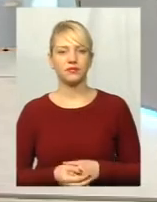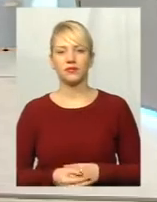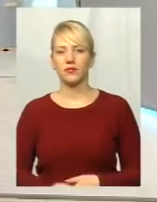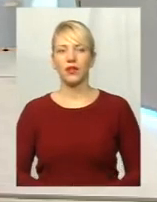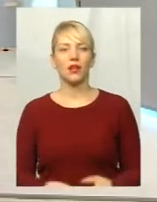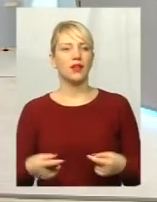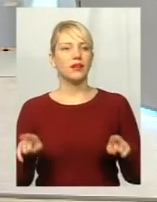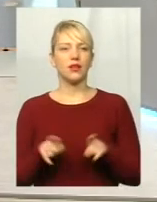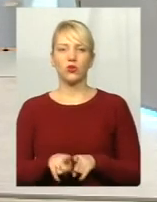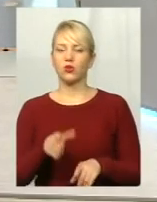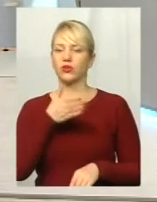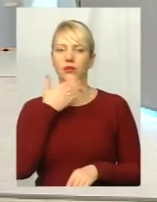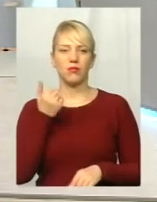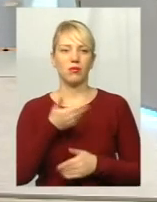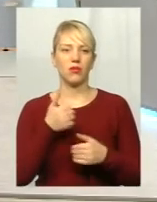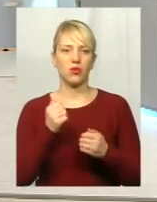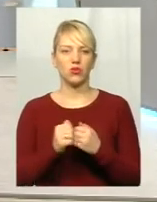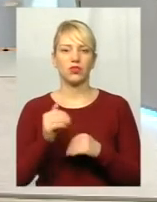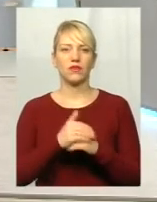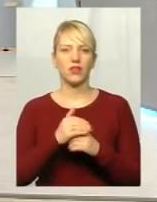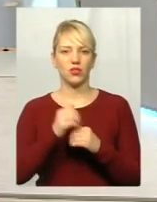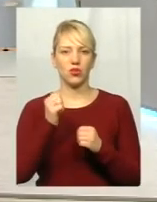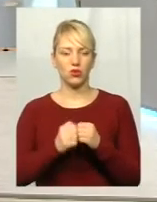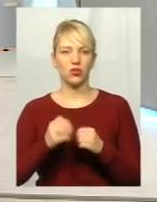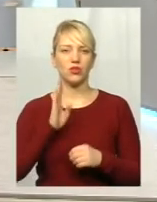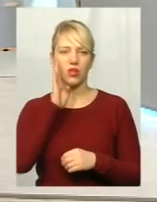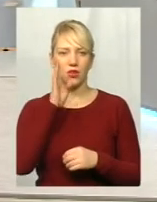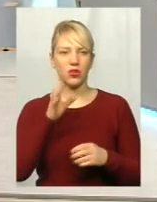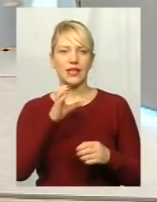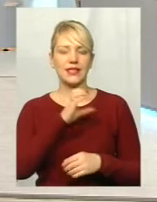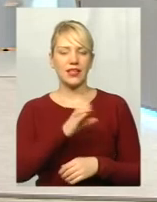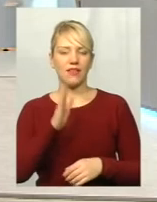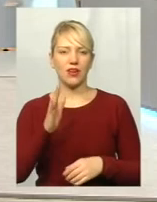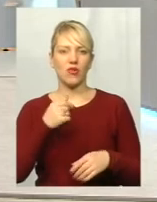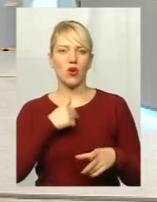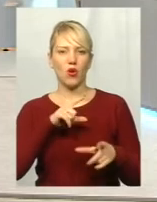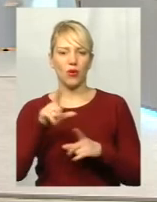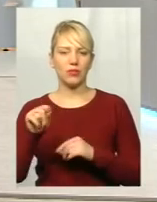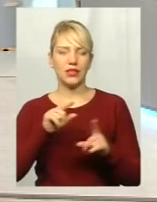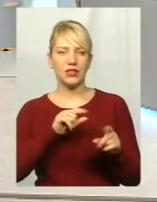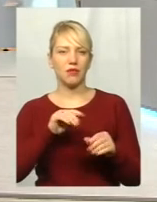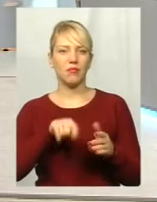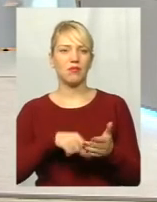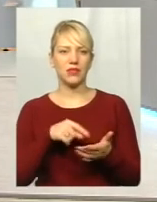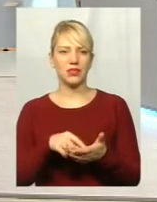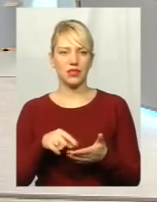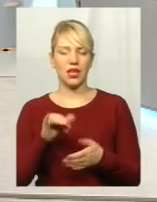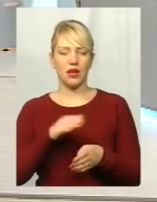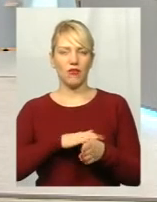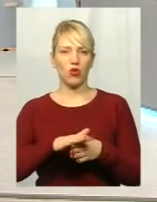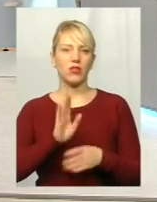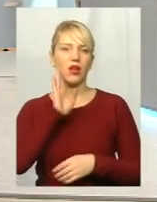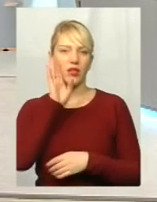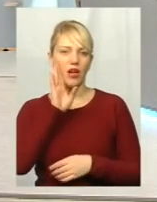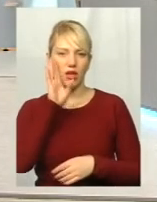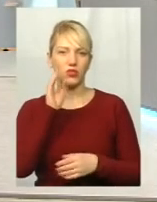немає. Ми кожний вечір, кожний ранок з Сергієм Валерьовичем здійснюємо об'єзд міста і виконання раннішних рейсів,